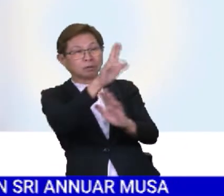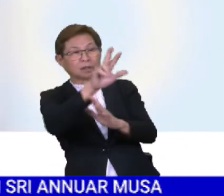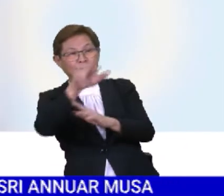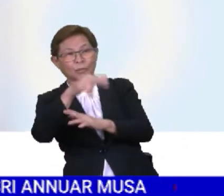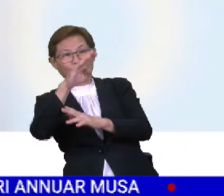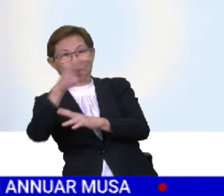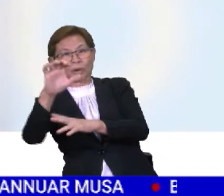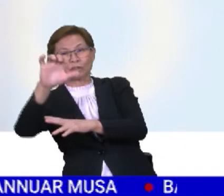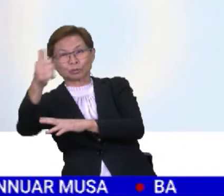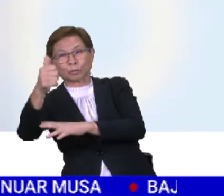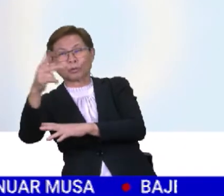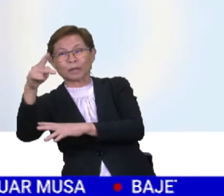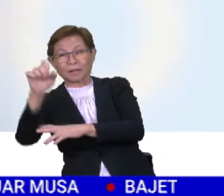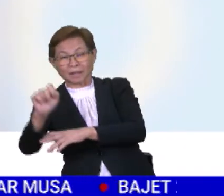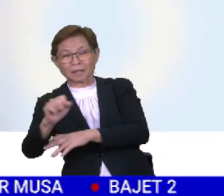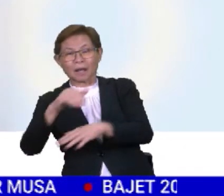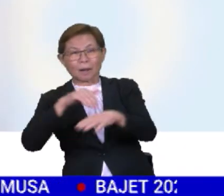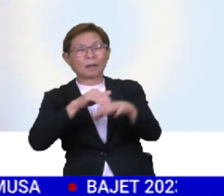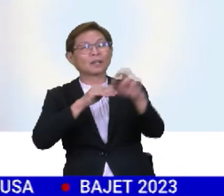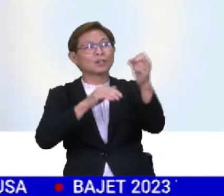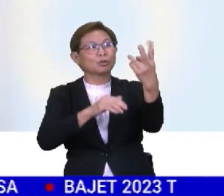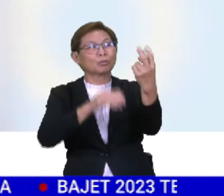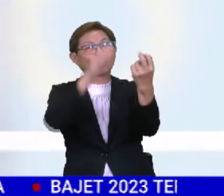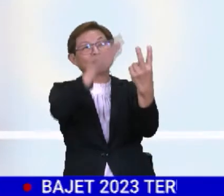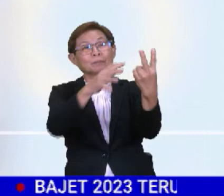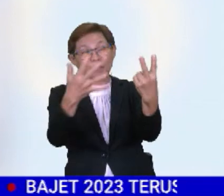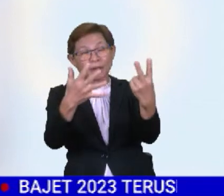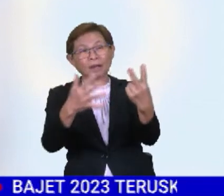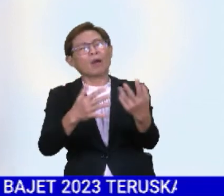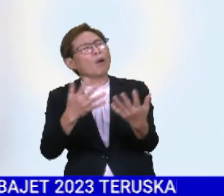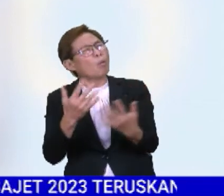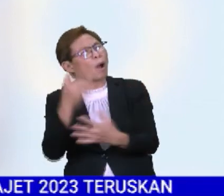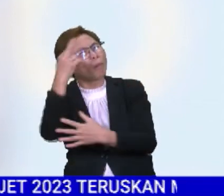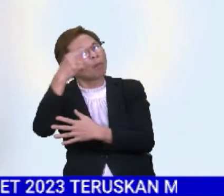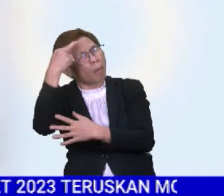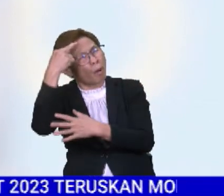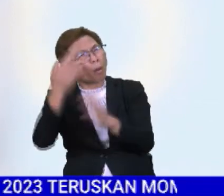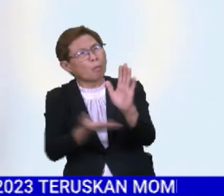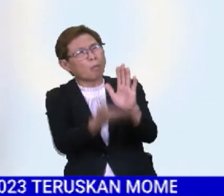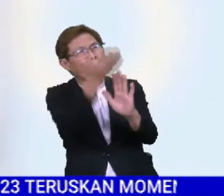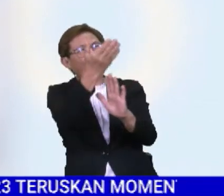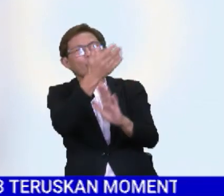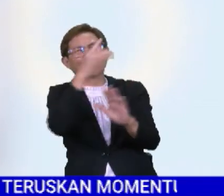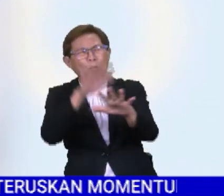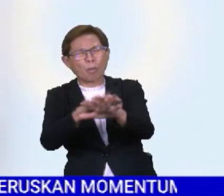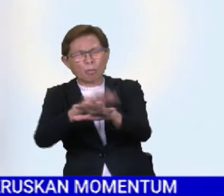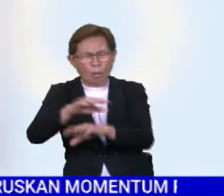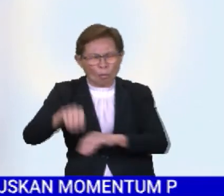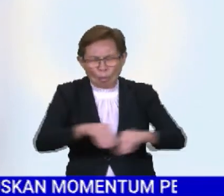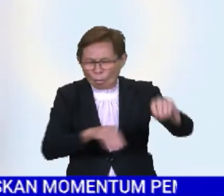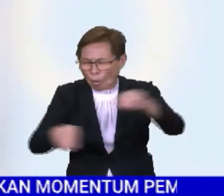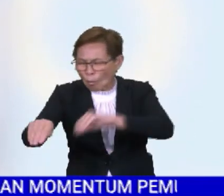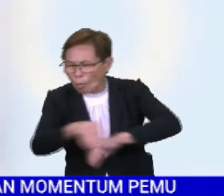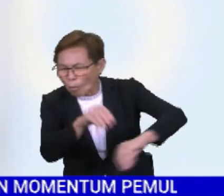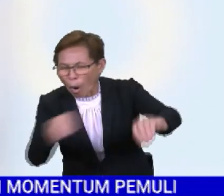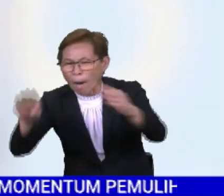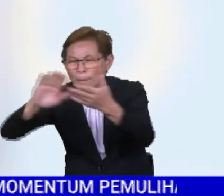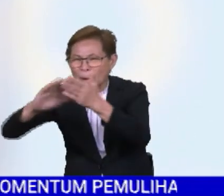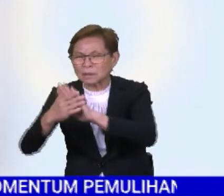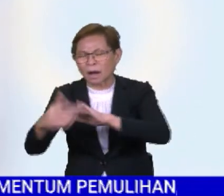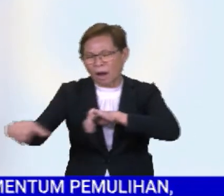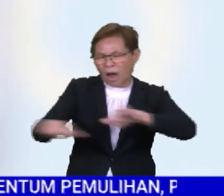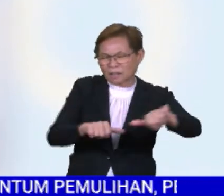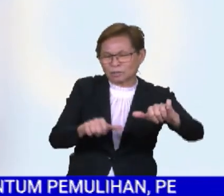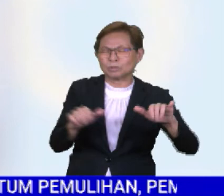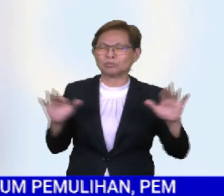,410 kes pada 12 Mei yang antara lain berpunca peningkatan kadar pergerakan dalam masyarakat dan aktiviti